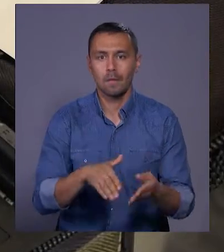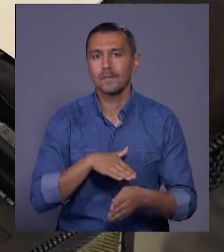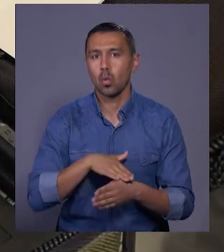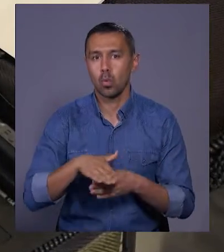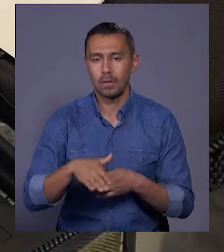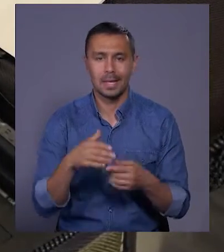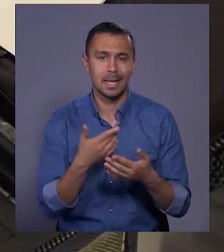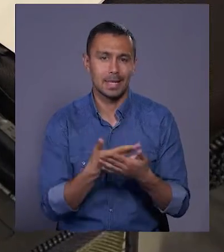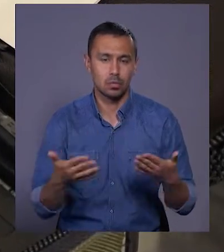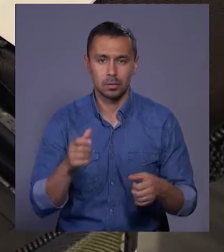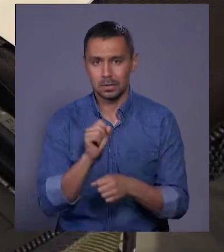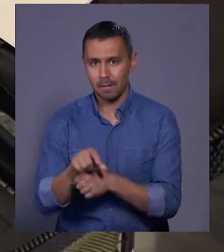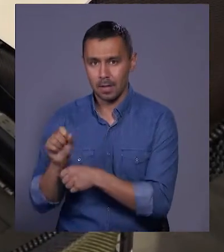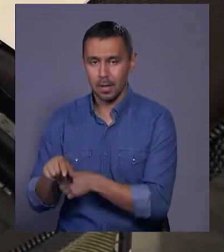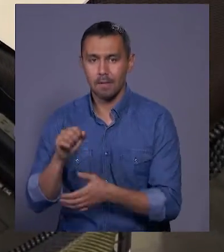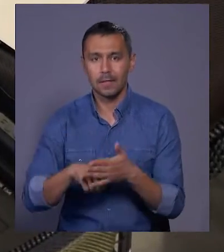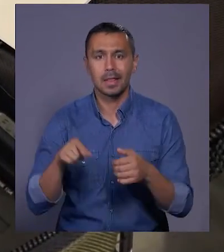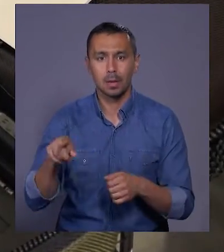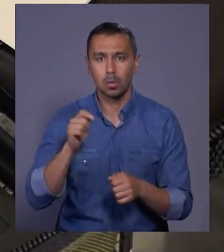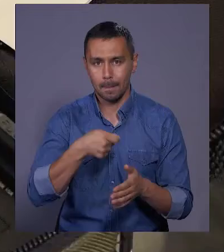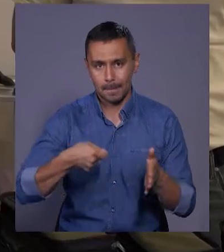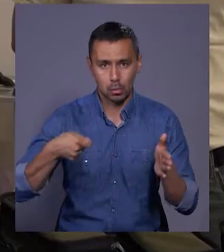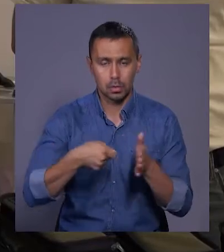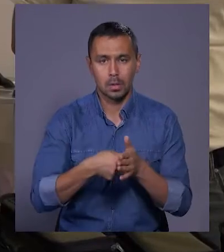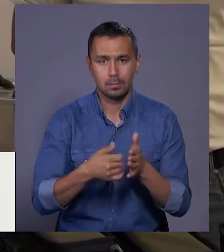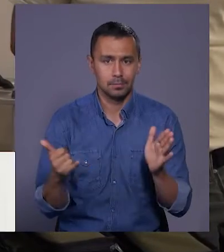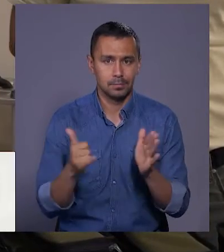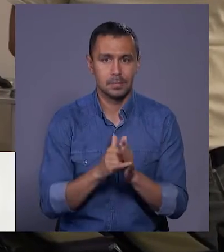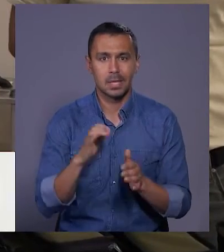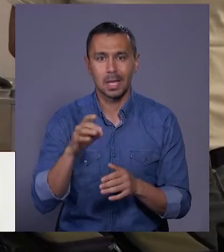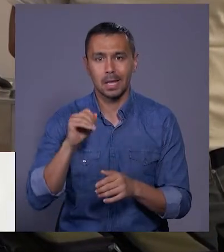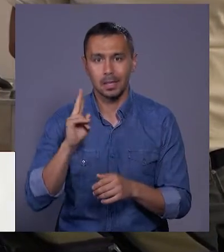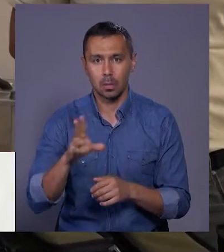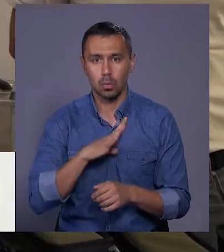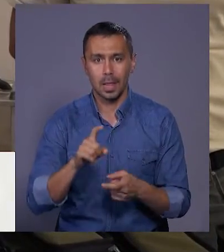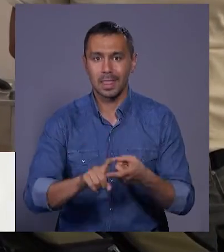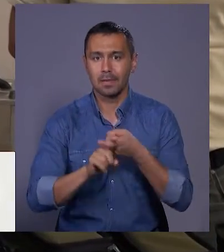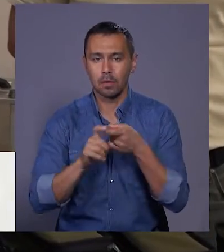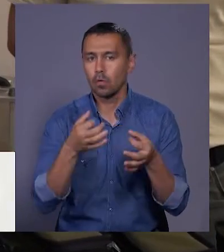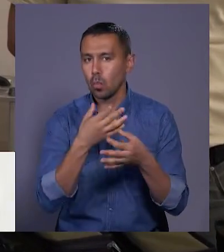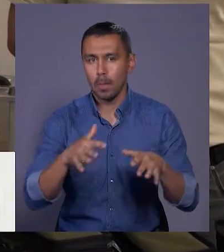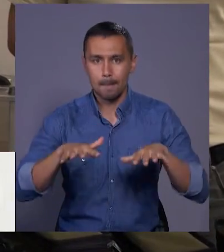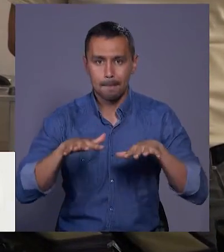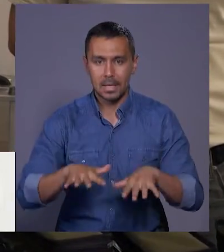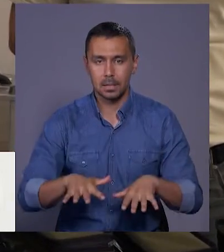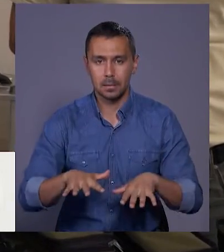різного типу задачі. Від них можна підключати старлінг, бути на зв'язку в будь-якій точці.